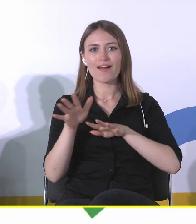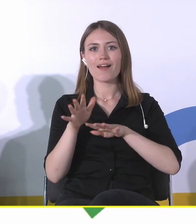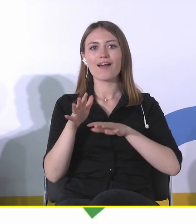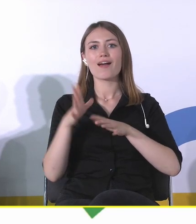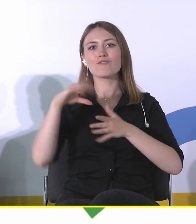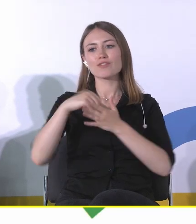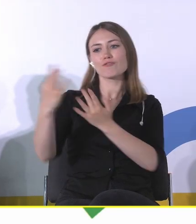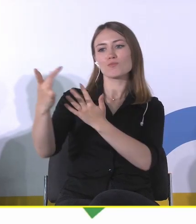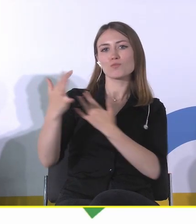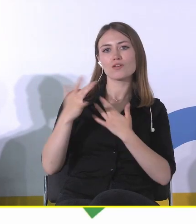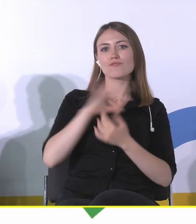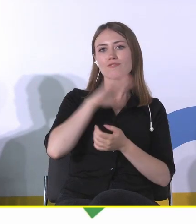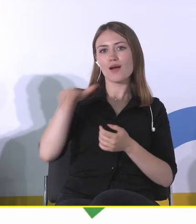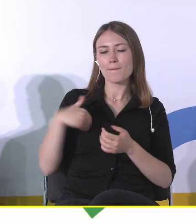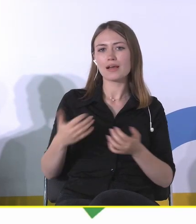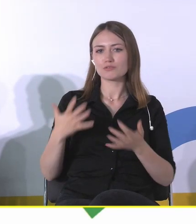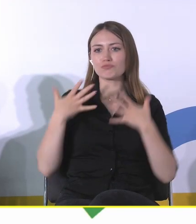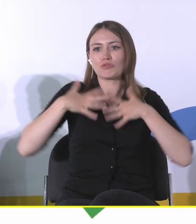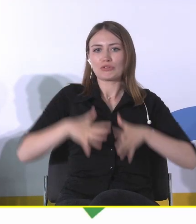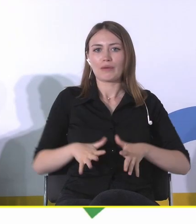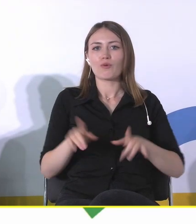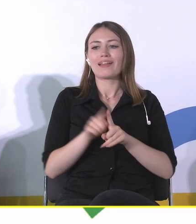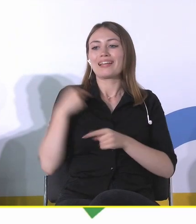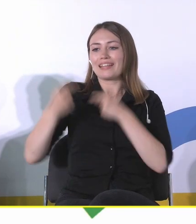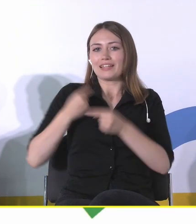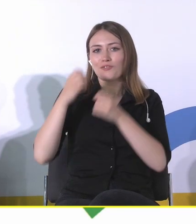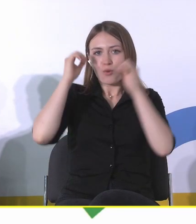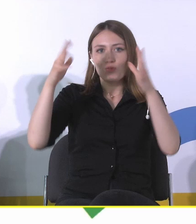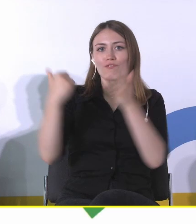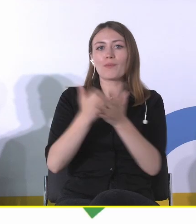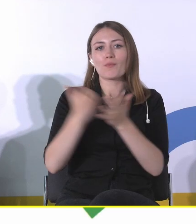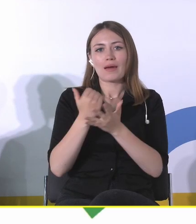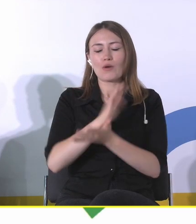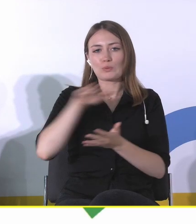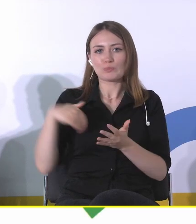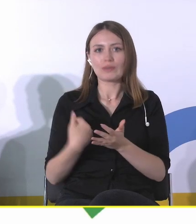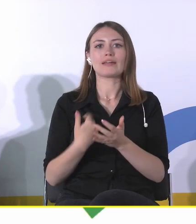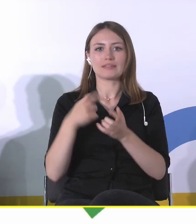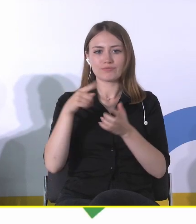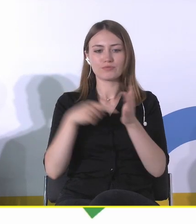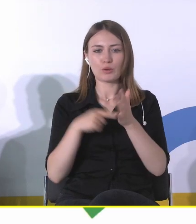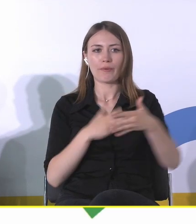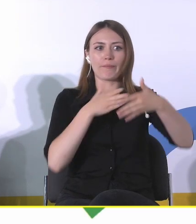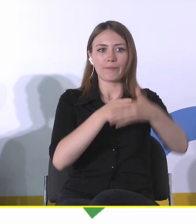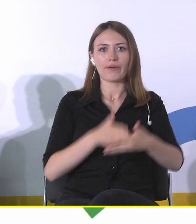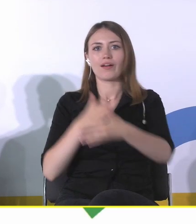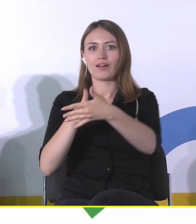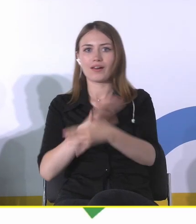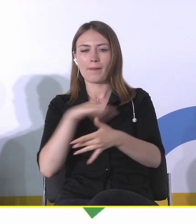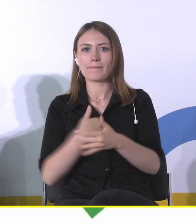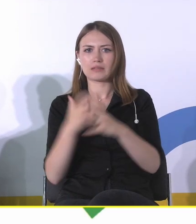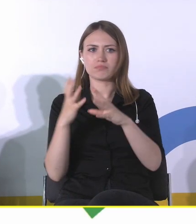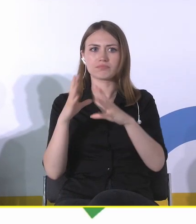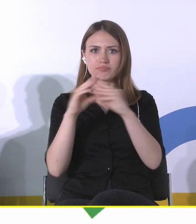naszą tożsamość i na ile dziedzictwo kulturowe pomagało w przełamywaniu tych barier i tego typu problemów? O to chciałem zapytać.